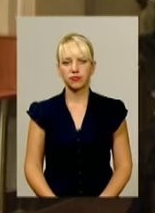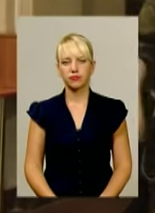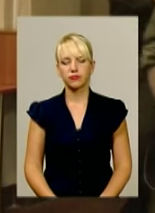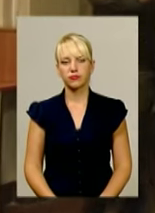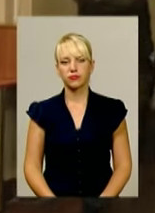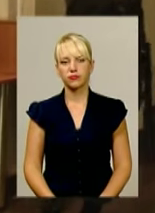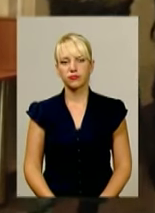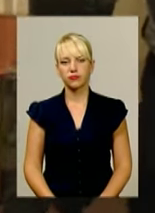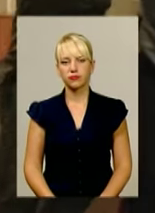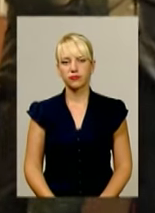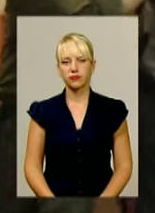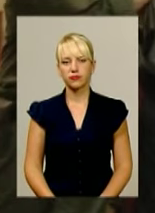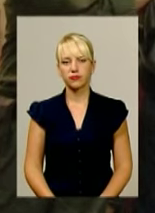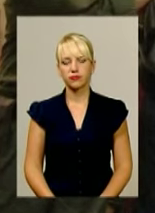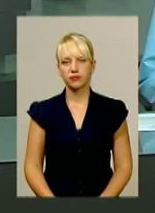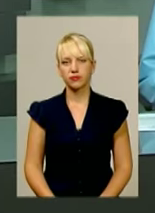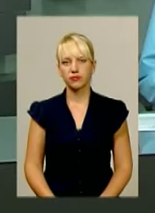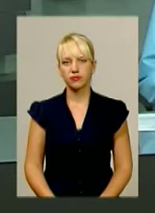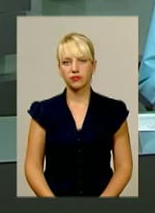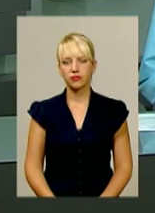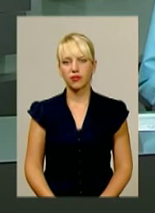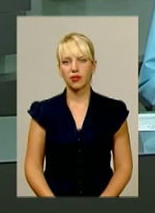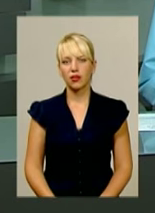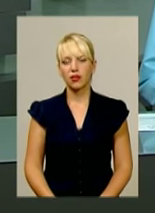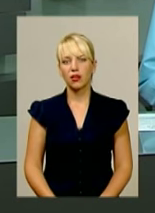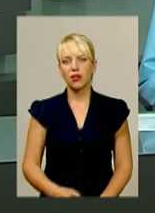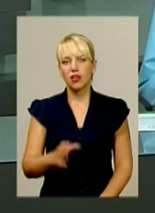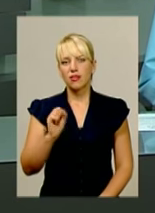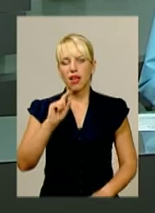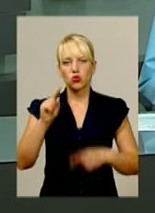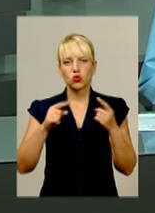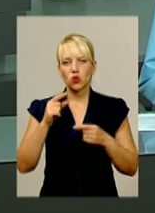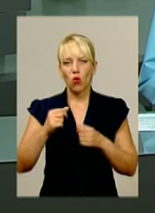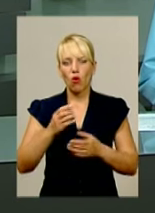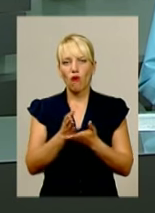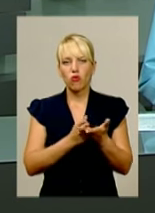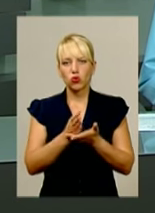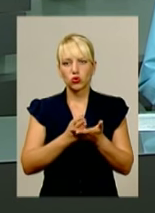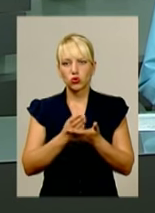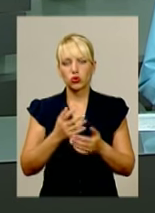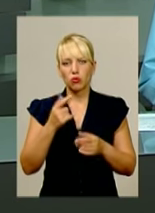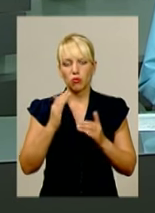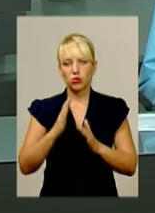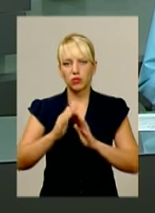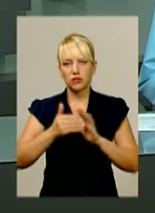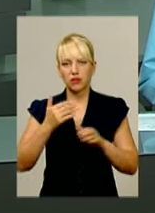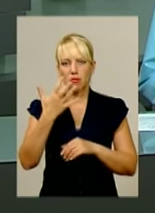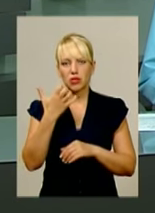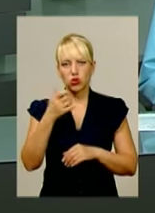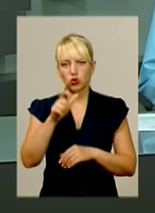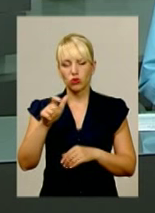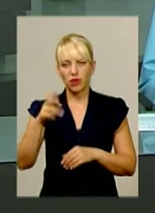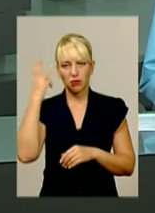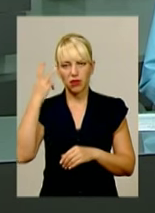Володимир Саприкін для інформаційного випуску. На строкову службу цієї осені призвуть 500 юнаків із Хмельниччини. Вони